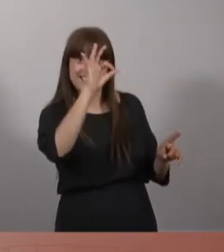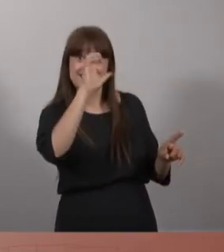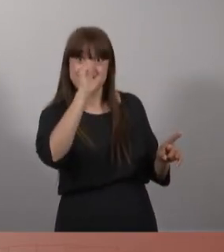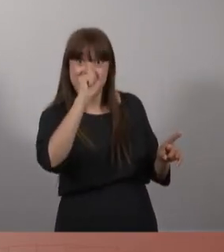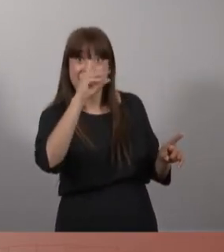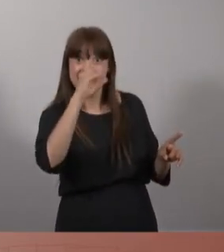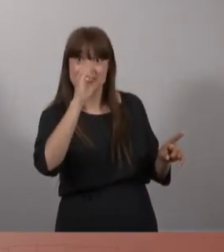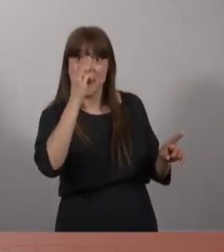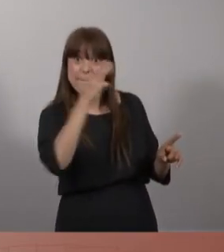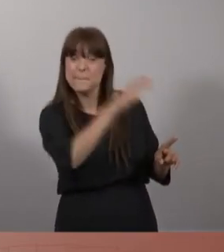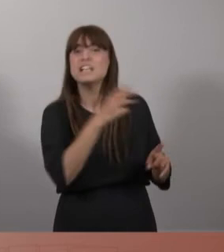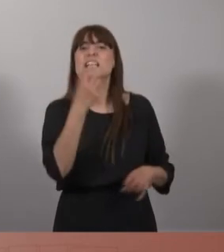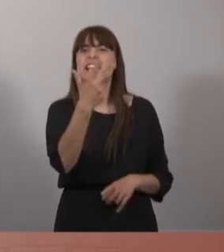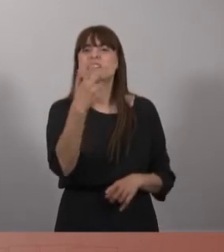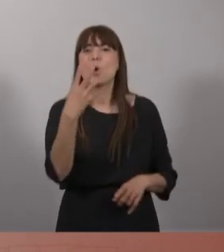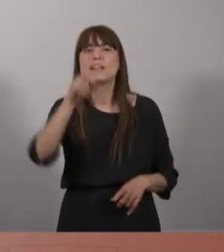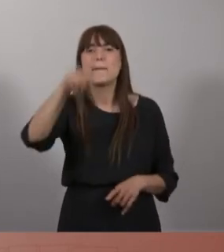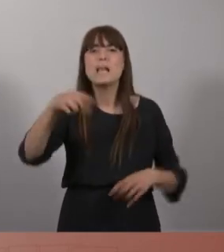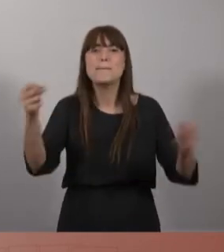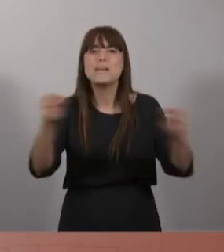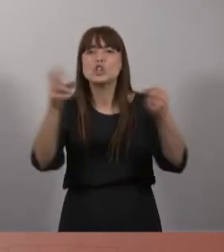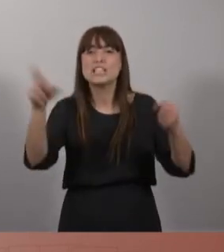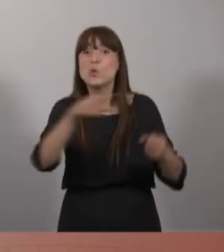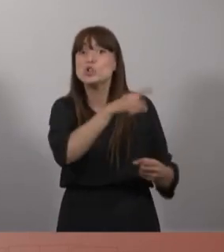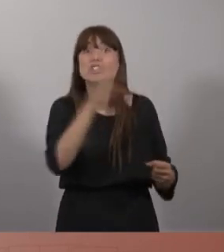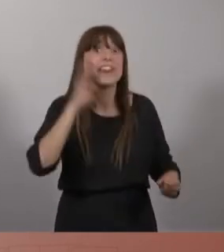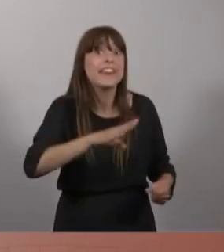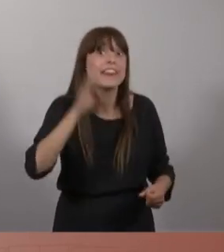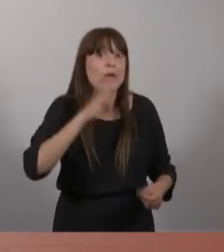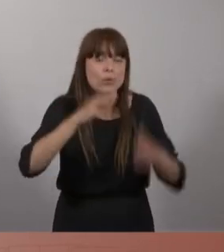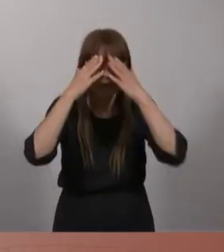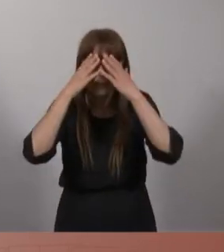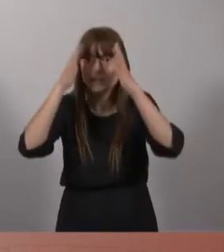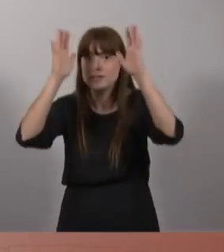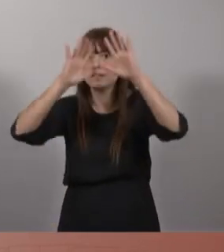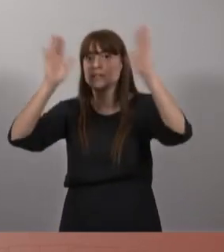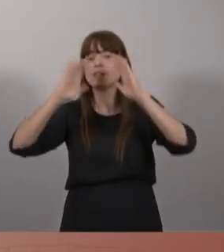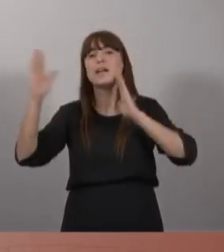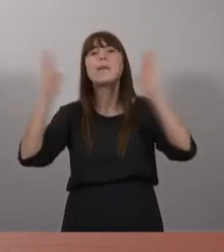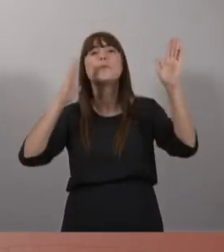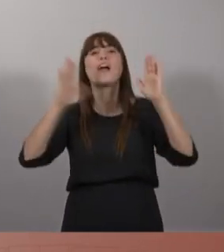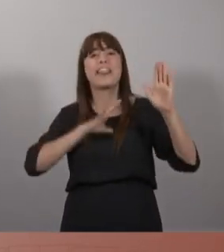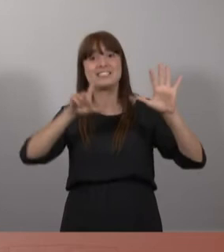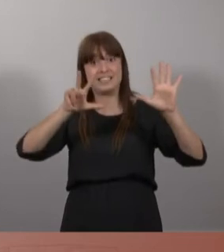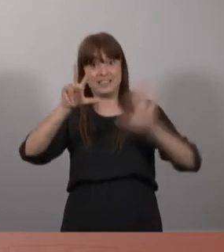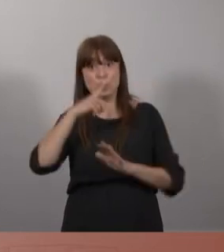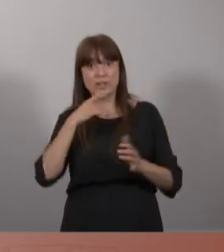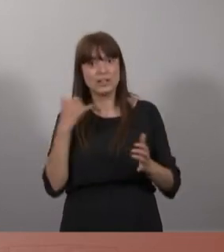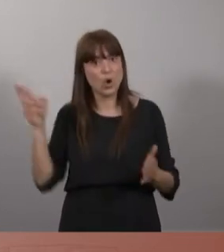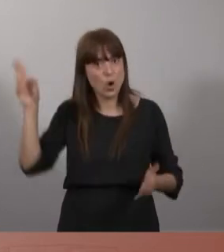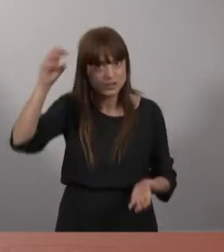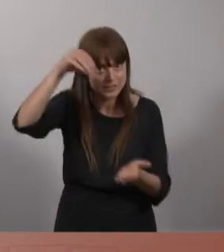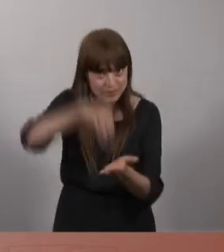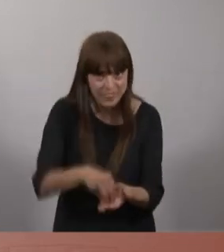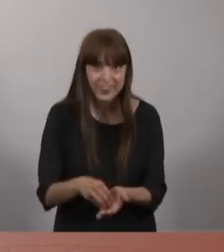.000 milions d'euros. Això és una absoluta bestiesa. El règim del 78 ha tornat a intervenir perquè tots aquells